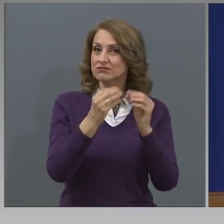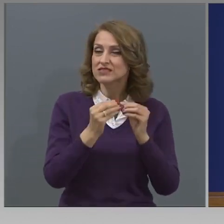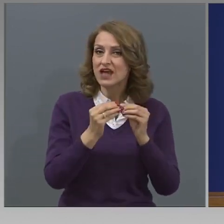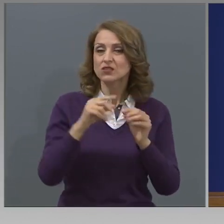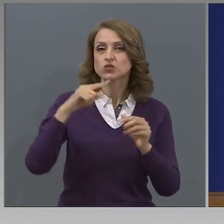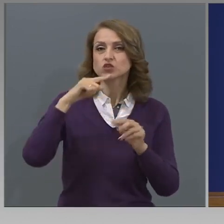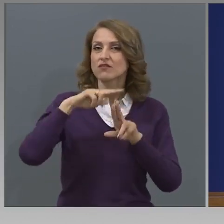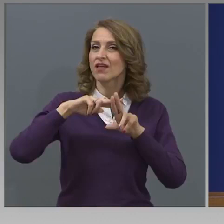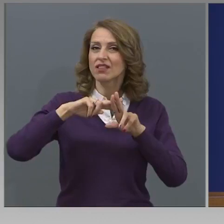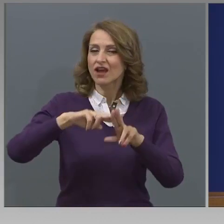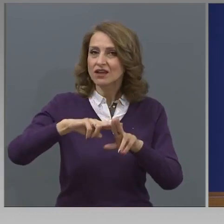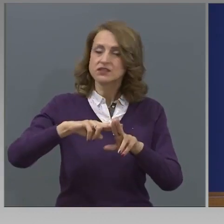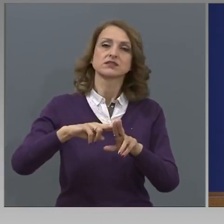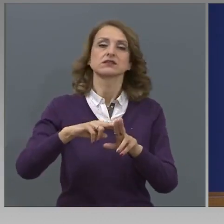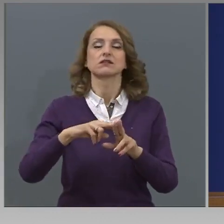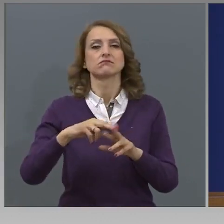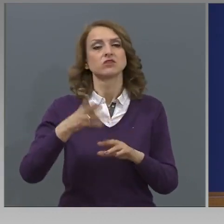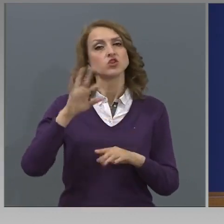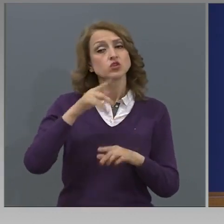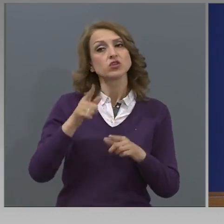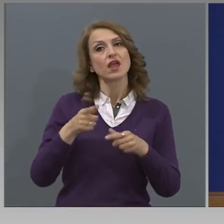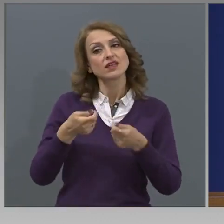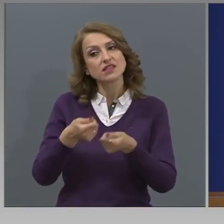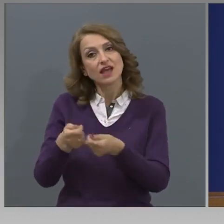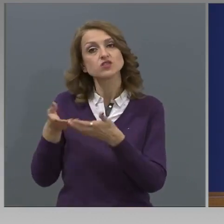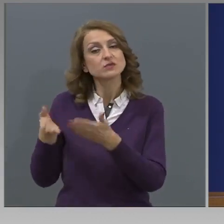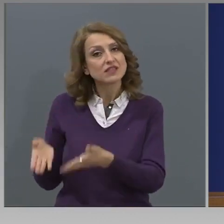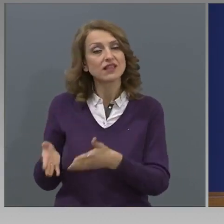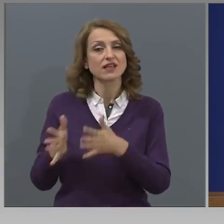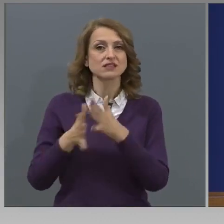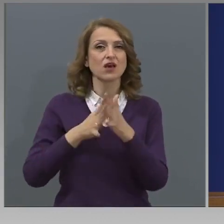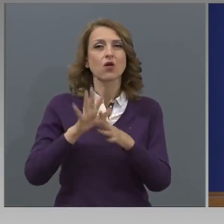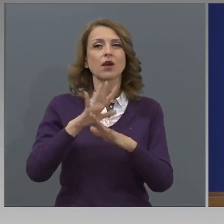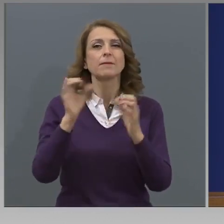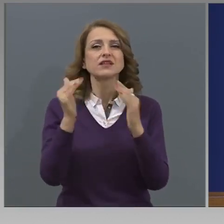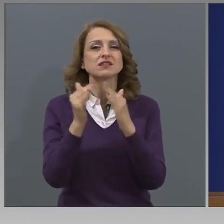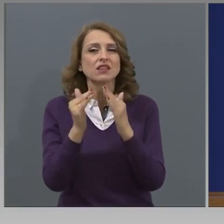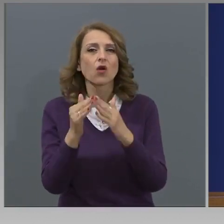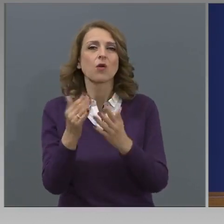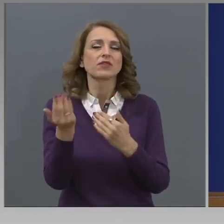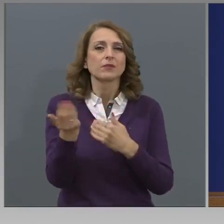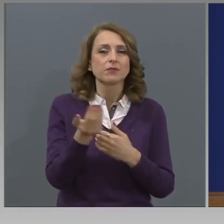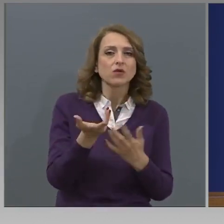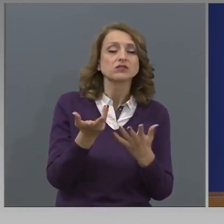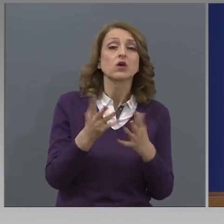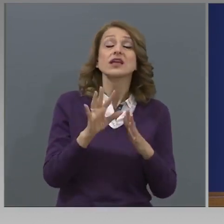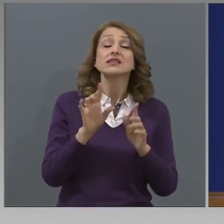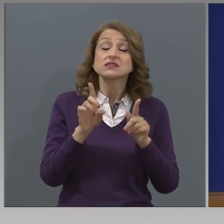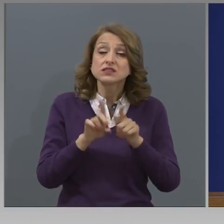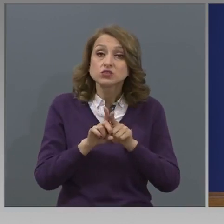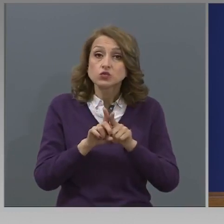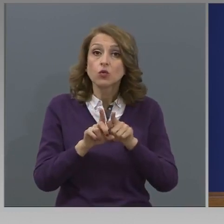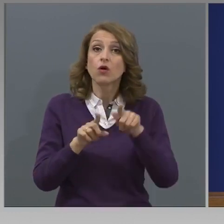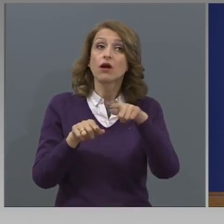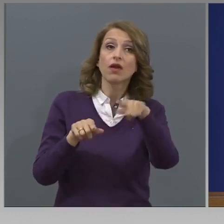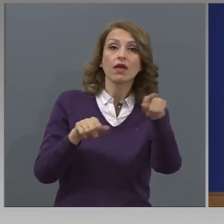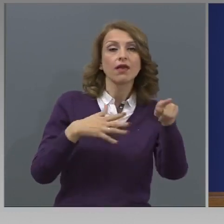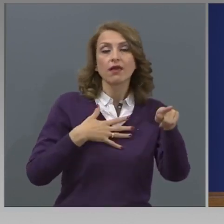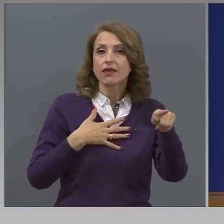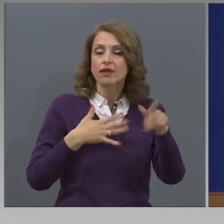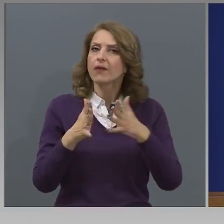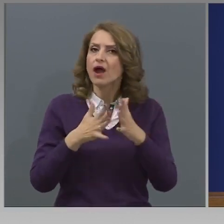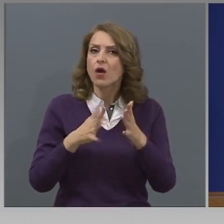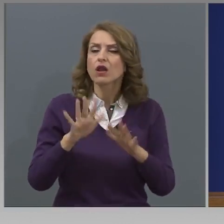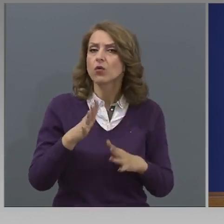Българския червен кръст, ще бъде насочена и към такива хора, включително и към хора, които нямат лични карти, защото имаме и